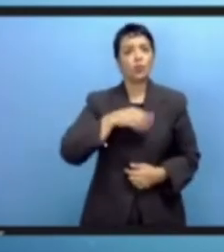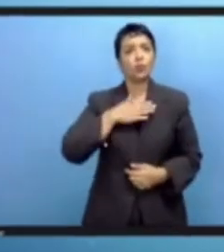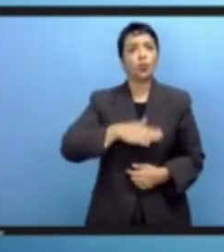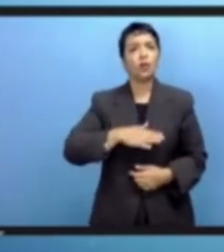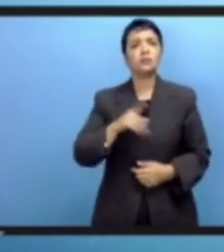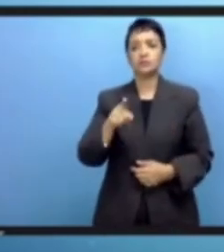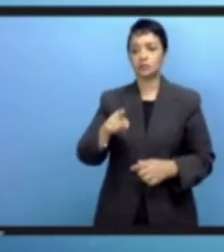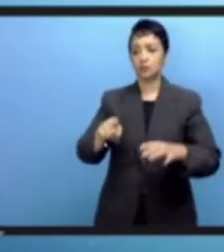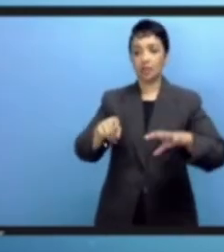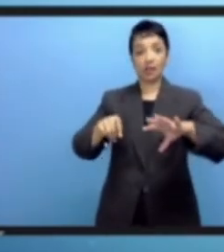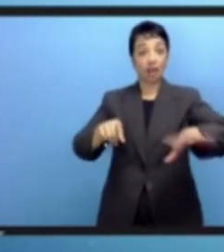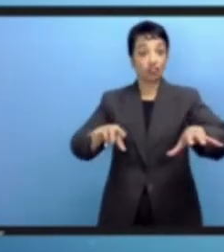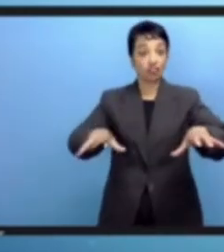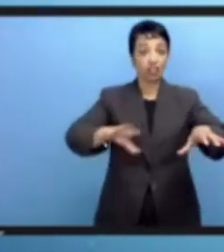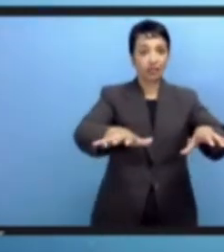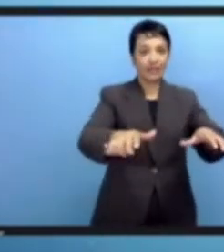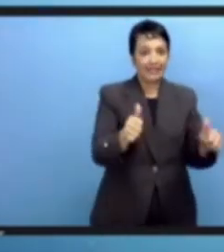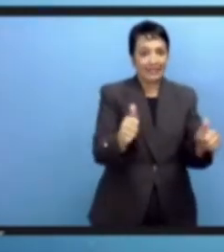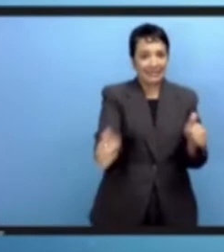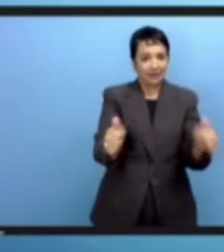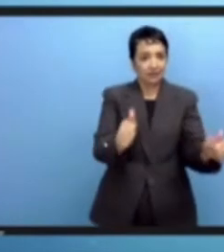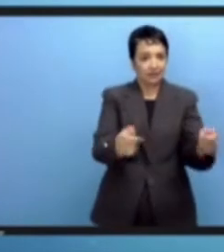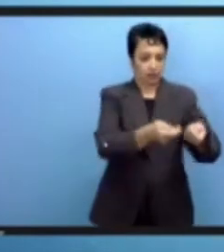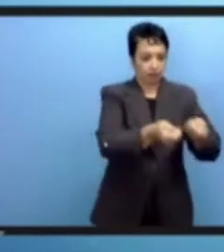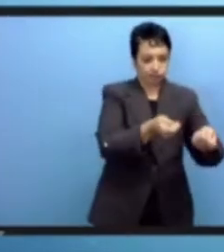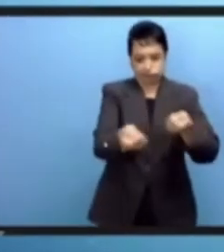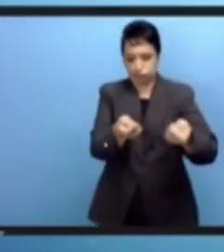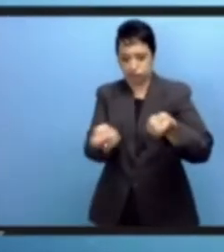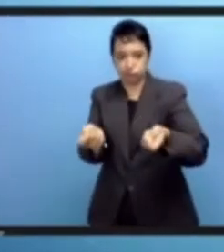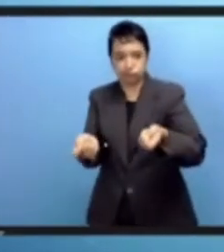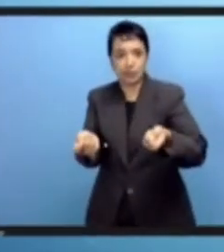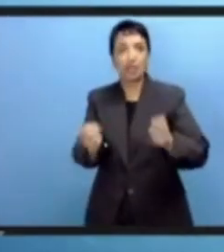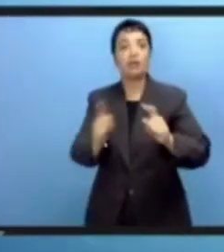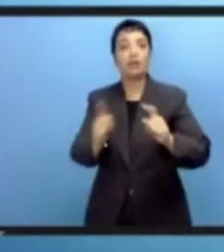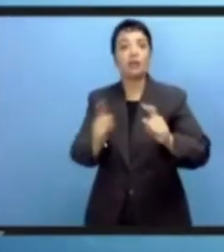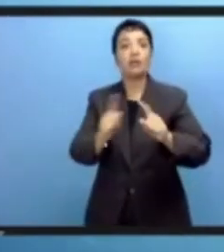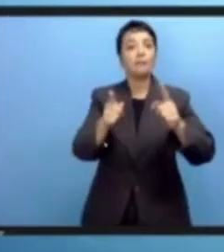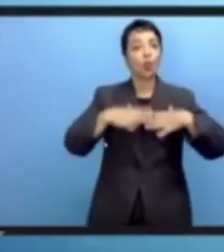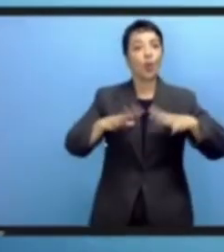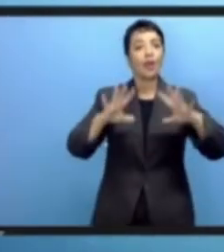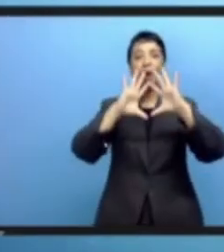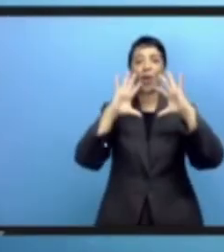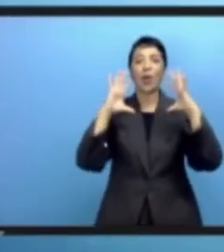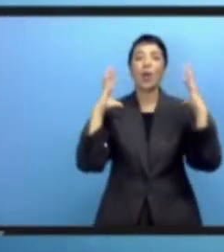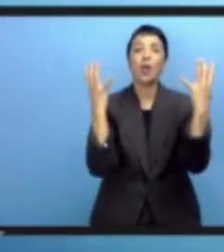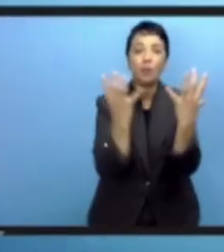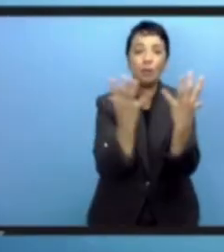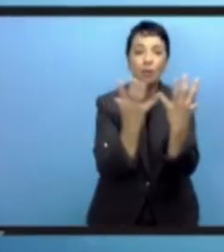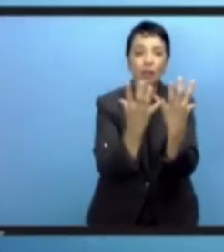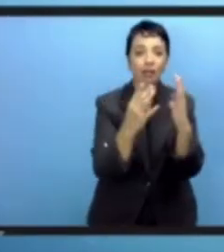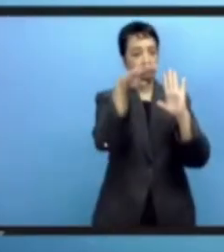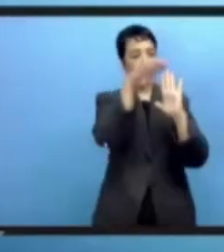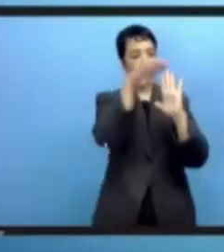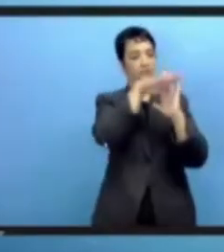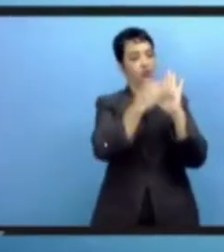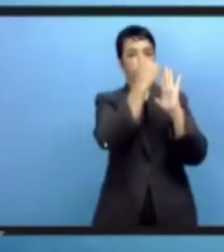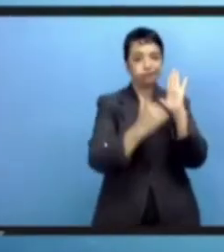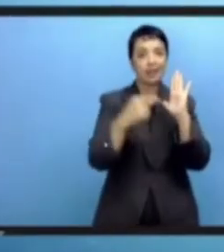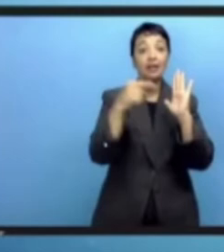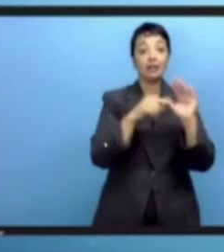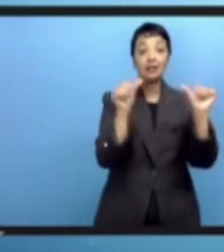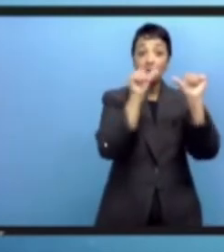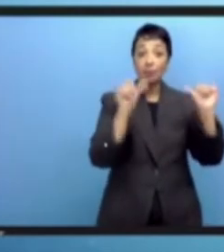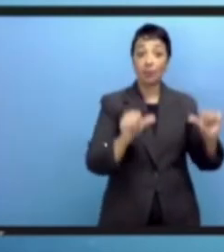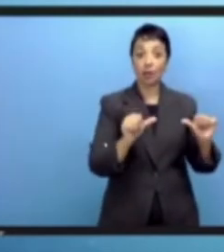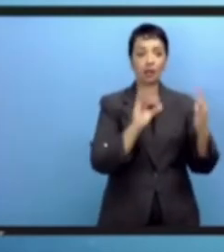لن يكون بديلا عن الجهات المنظمة على الصعيد الوطني ولكن نحن نود أن يكون